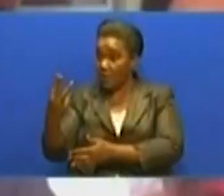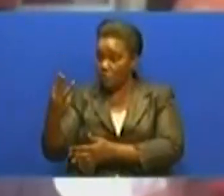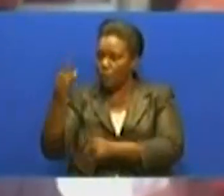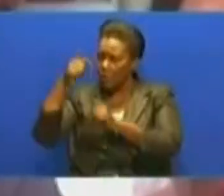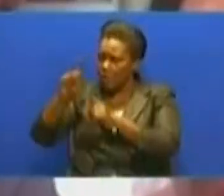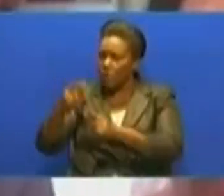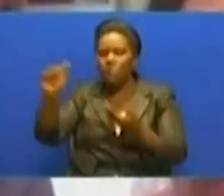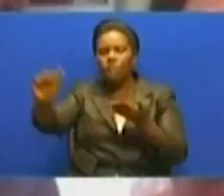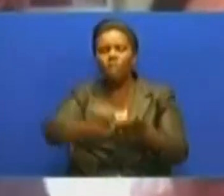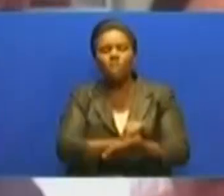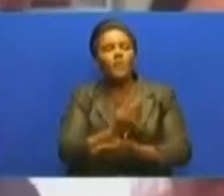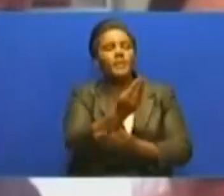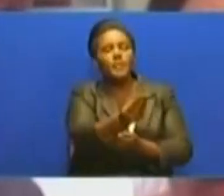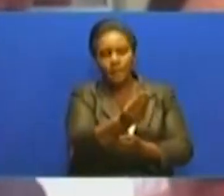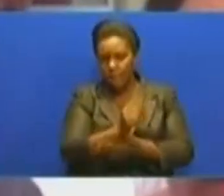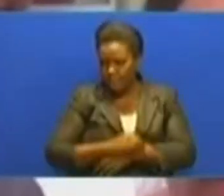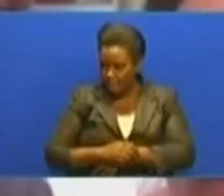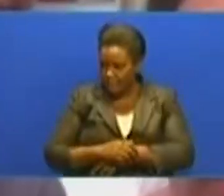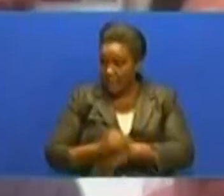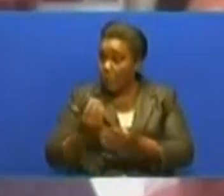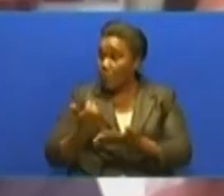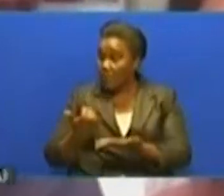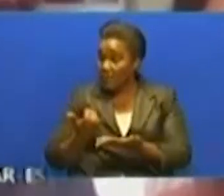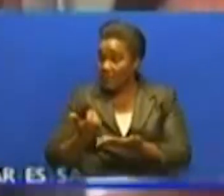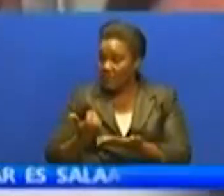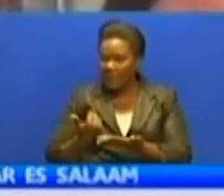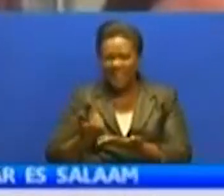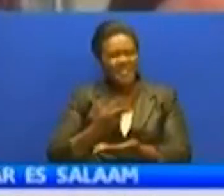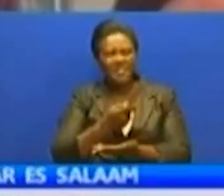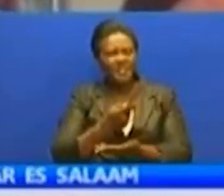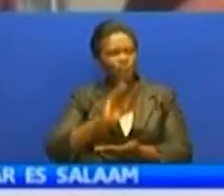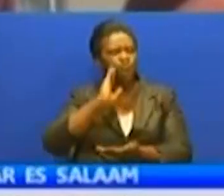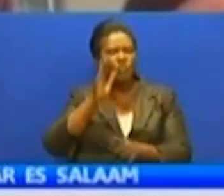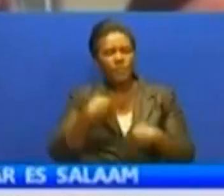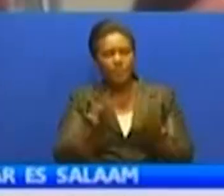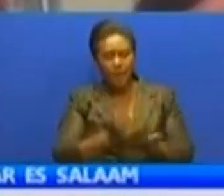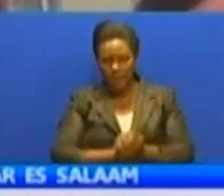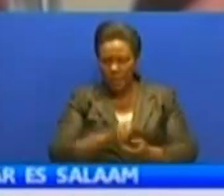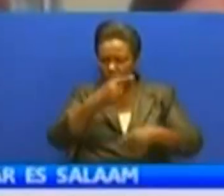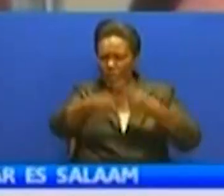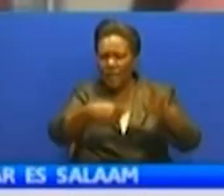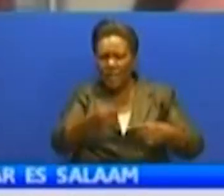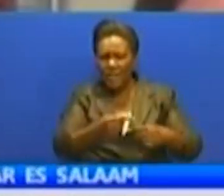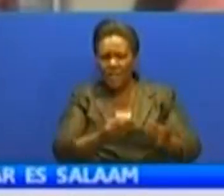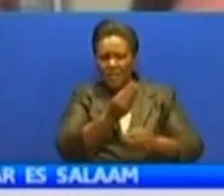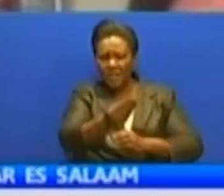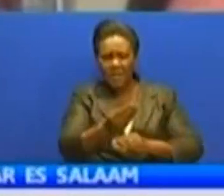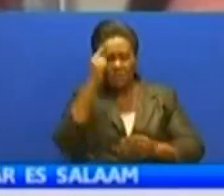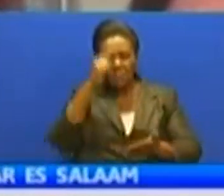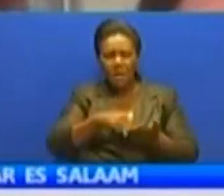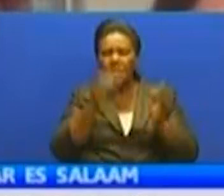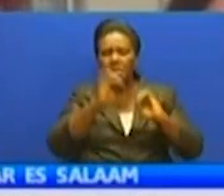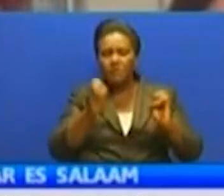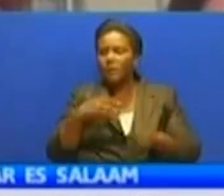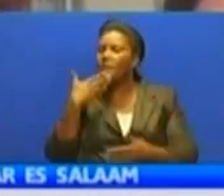Leo nimekuja leo zijuma tatu hapa kufuta shitaka hili kwa sababu moja tu, kwa amba sionitega kama linamana. Ninaona